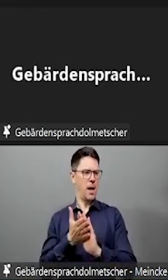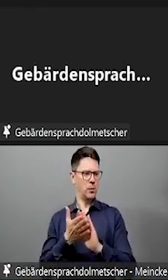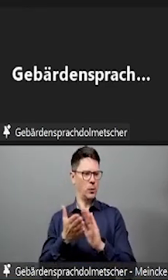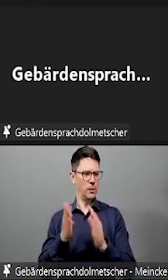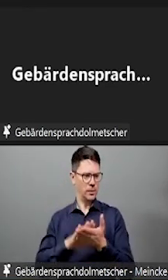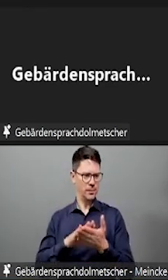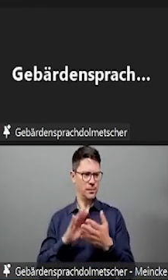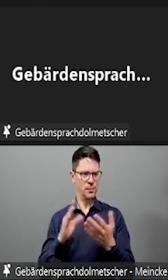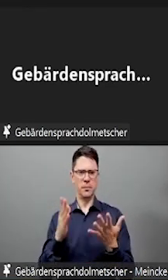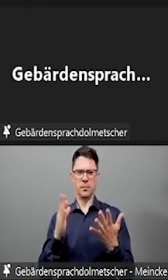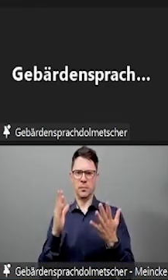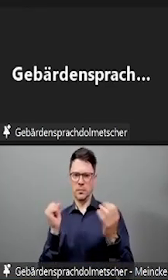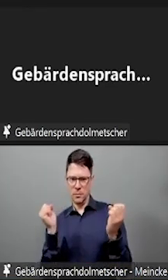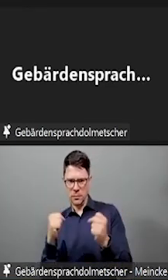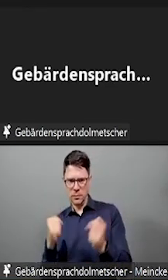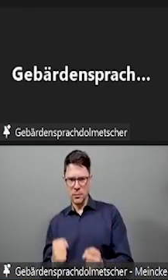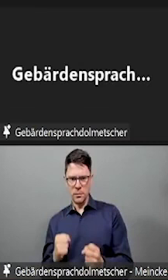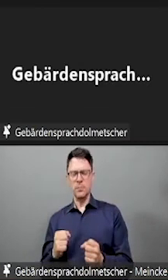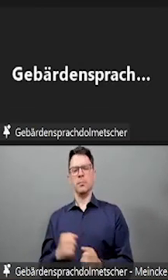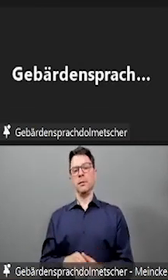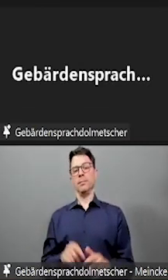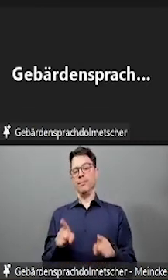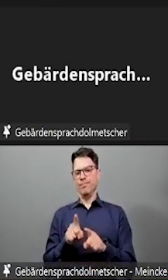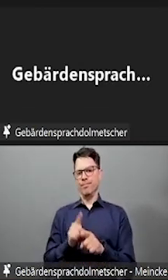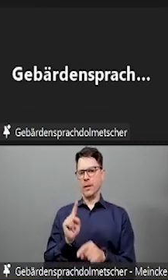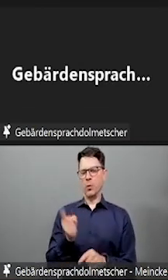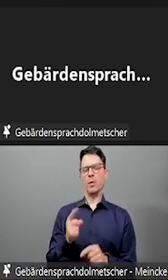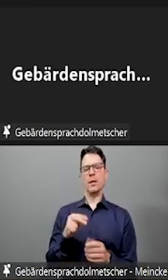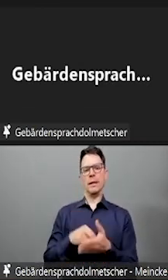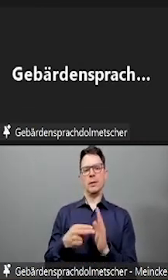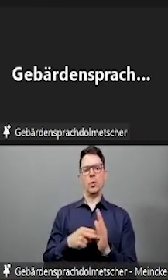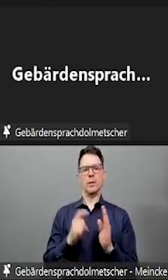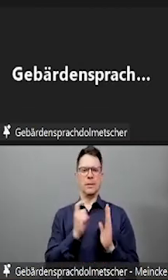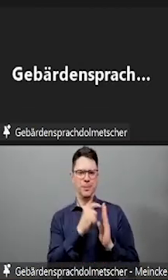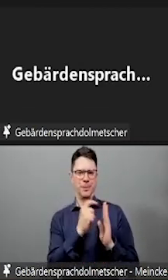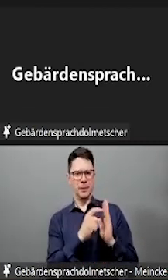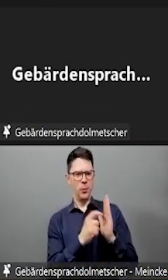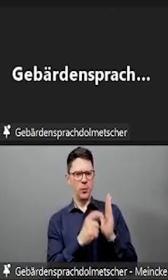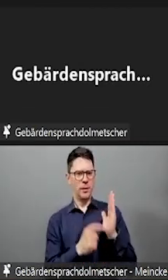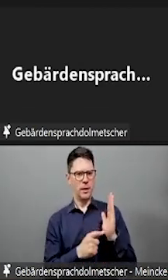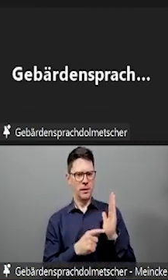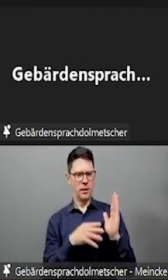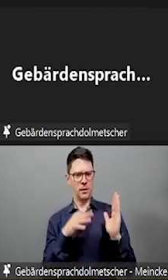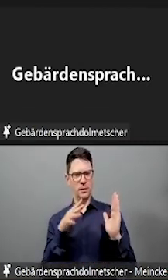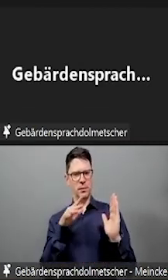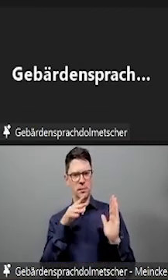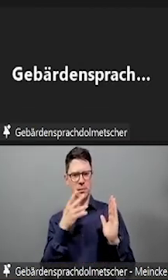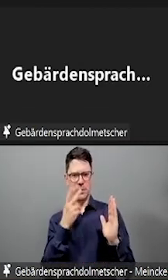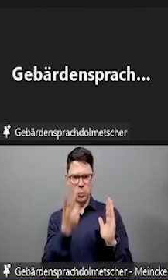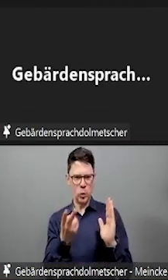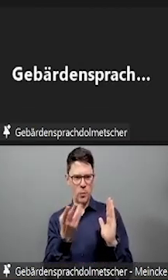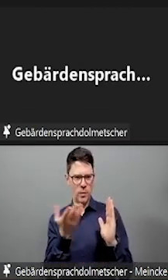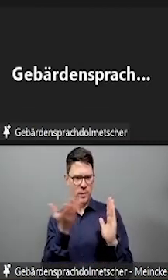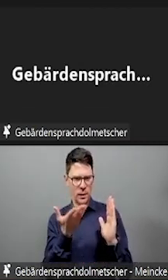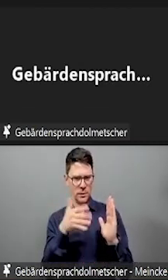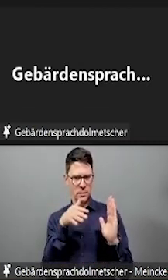oder Prüfungssoftware benutzt, dann um die barrierefreie Navigation. Das ist natürlich insbesondere im Digitalen relevant, allerdings kann